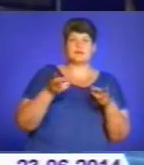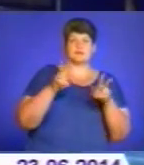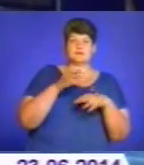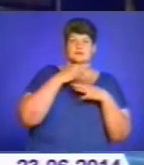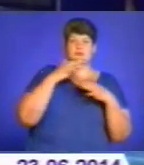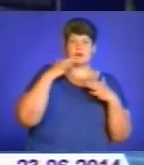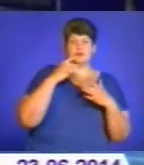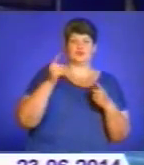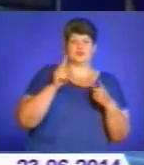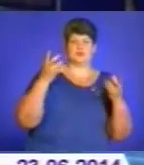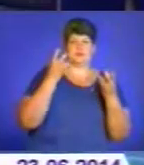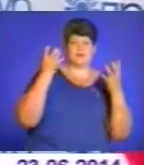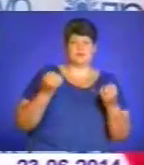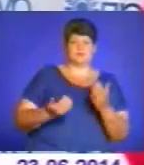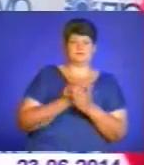потребують оновлення.